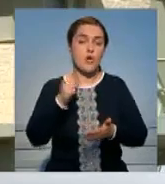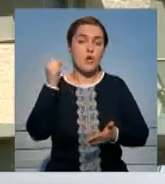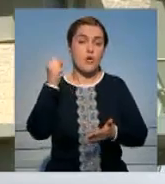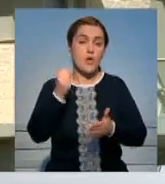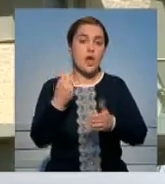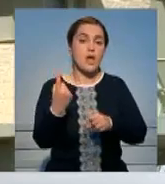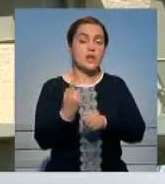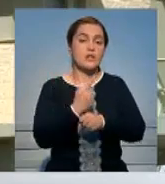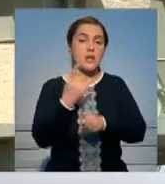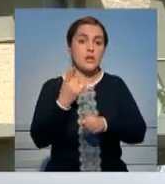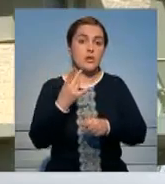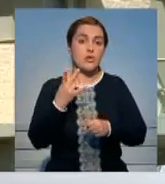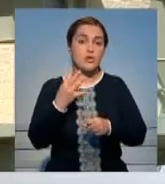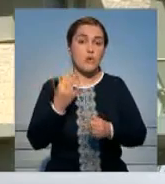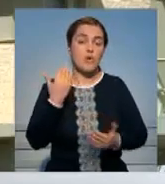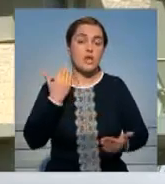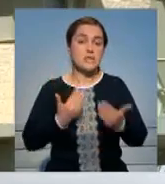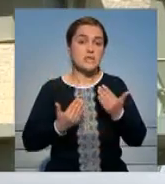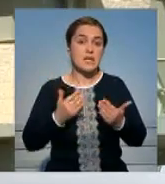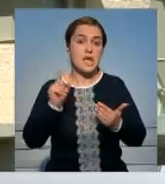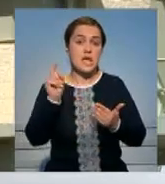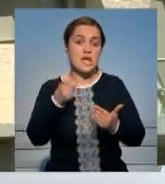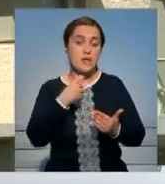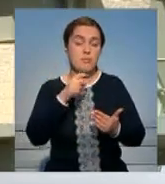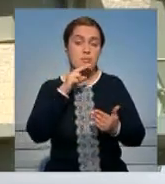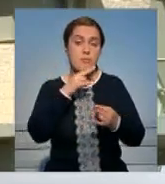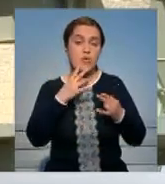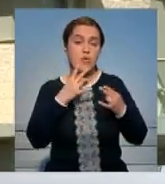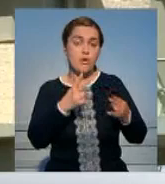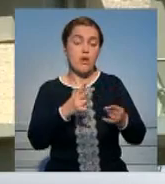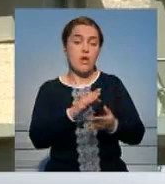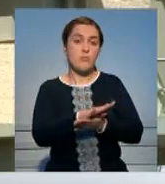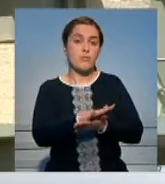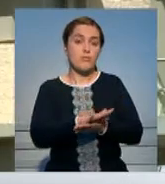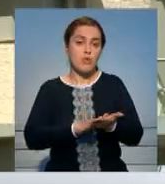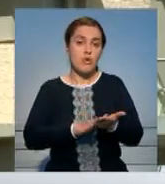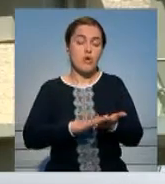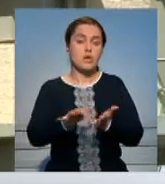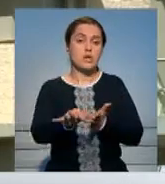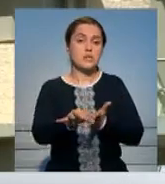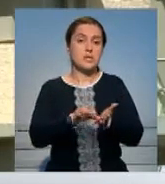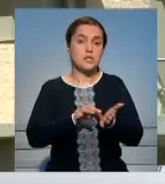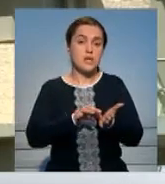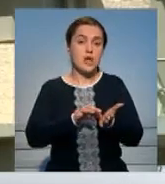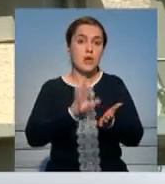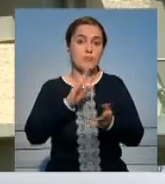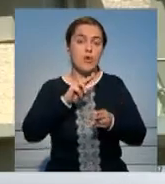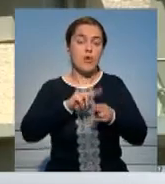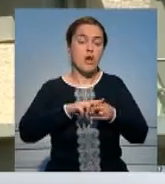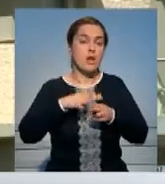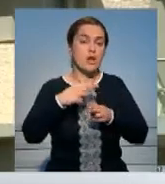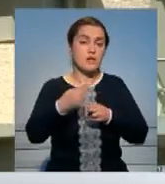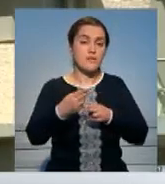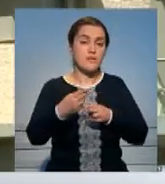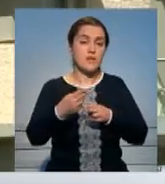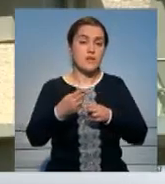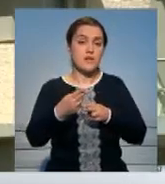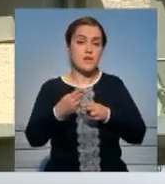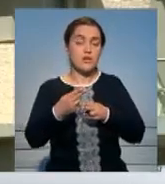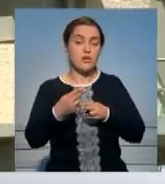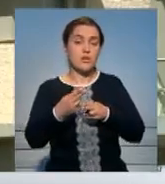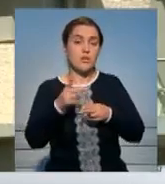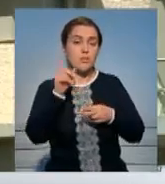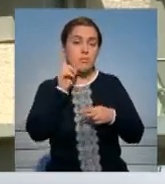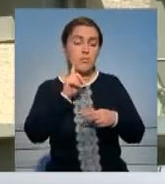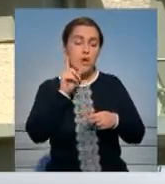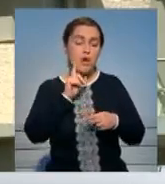одноразовый. Но если атаки с применением химического оружия продолжатся, то сразу же последуют ответные меры. Это все, что у нас